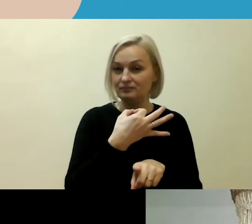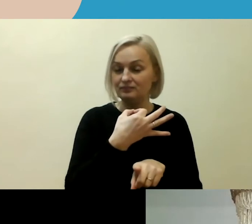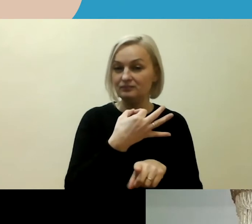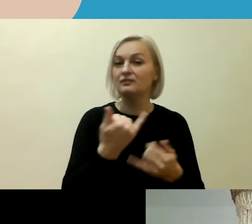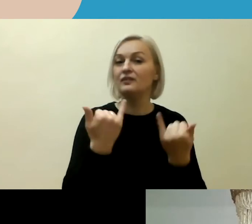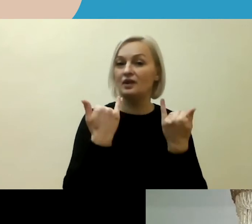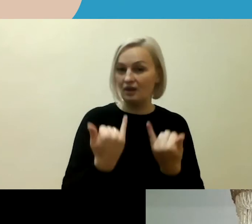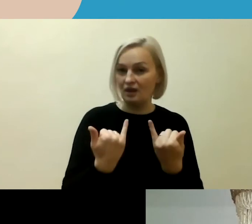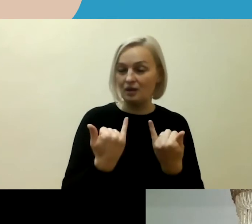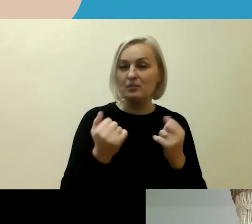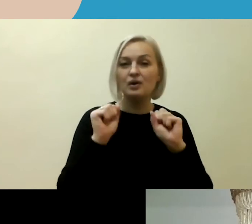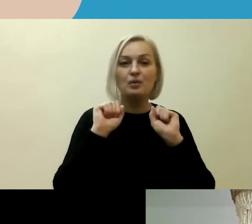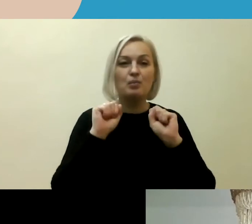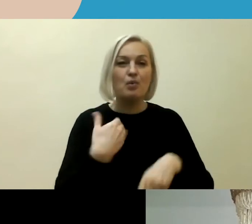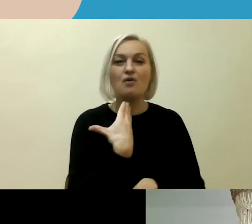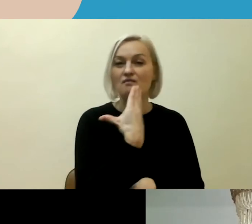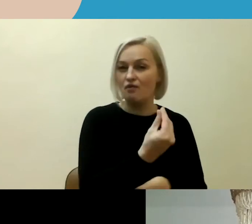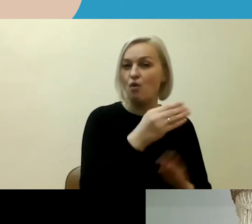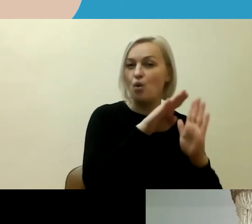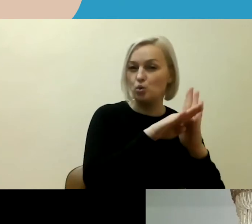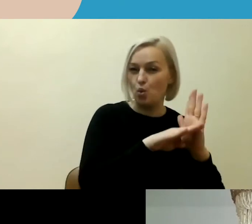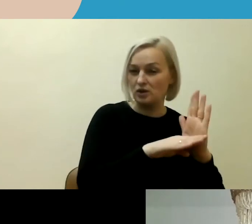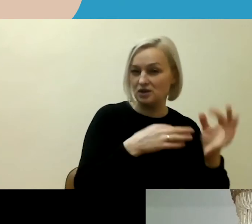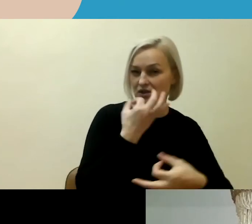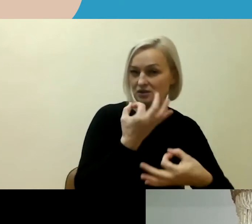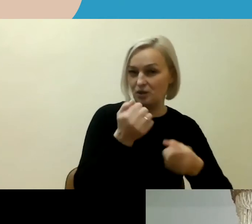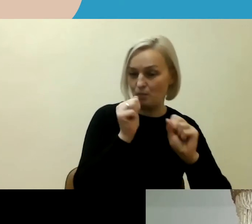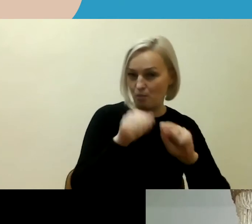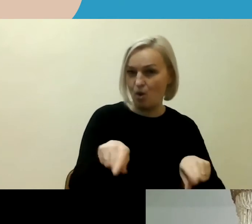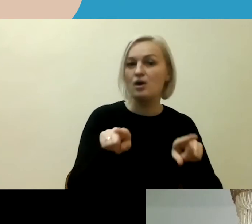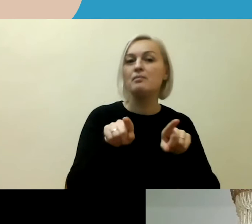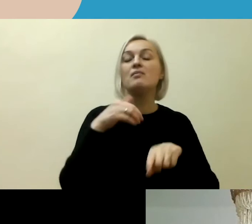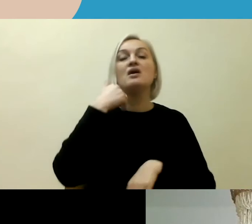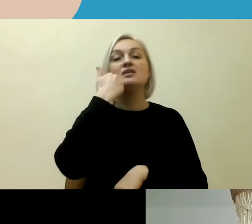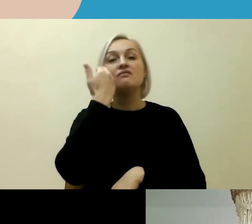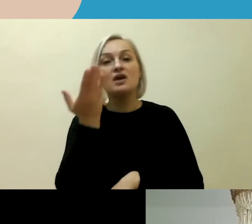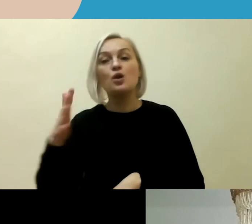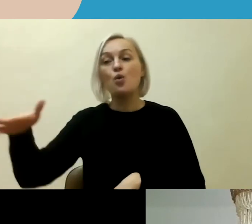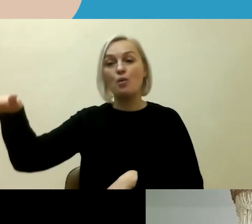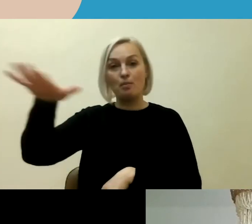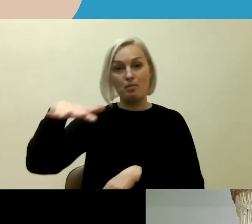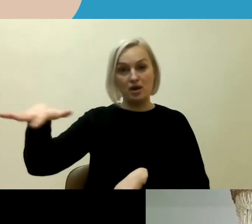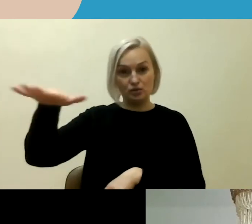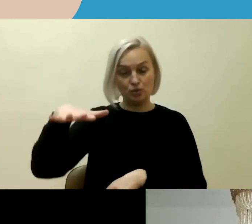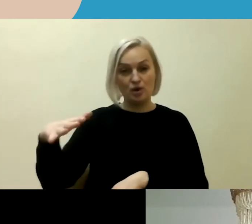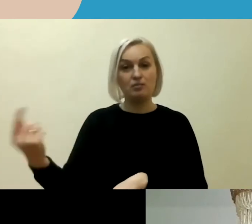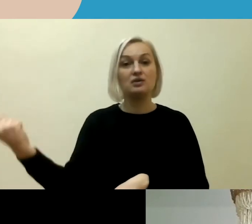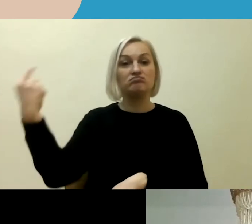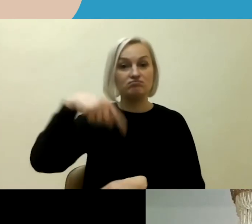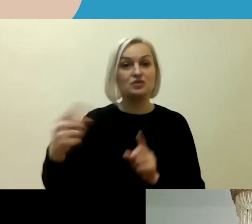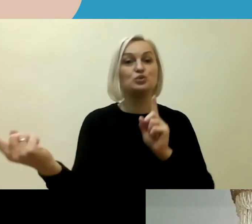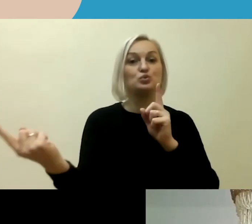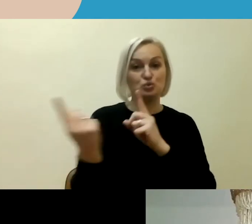galite reikšti visas savo nuostatas, bet vėliau susidūrus su bendruomenėmis gal galite šiek tiek, ta prasme,